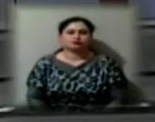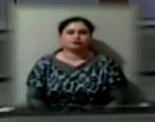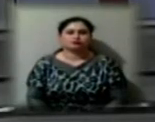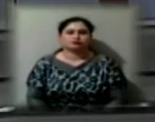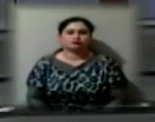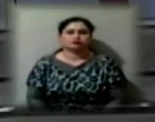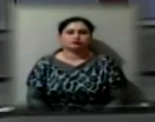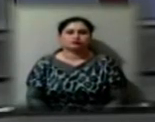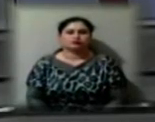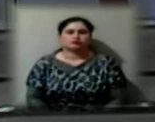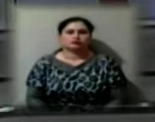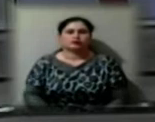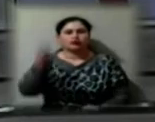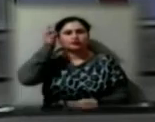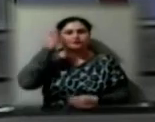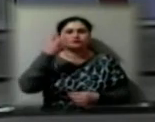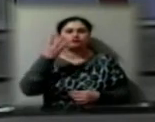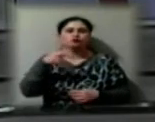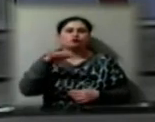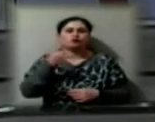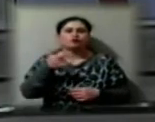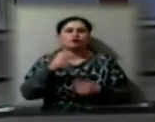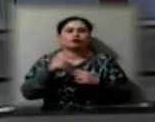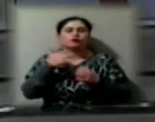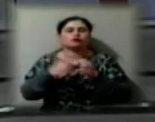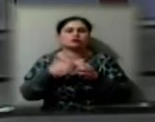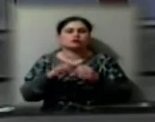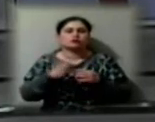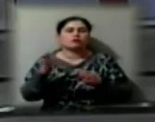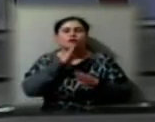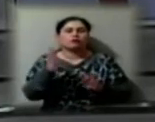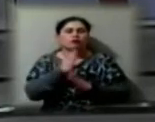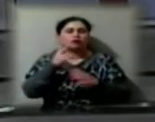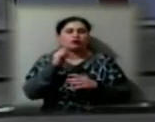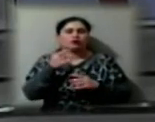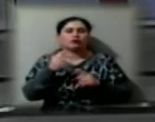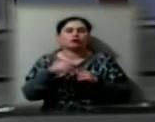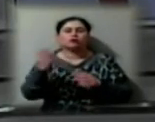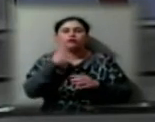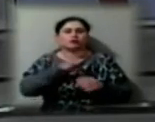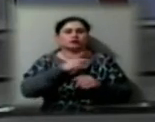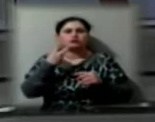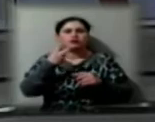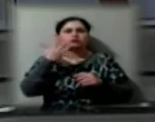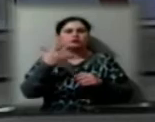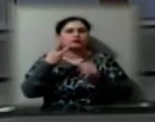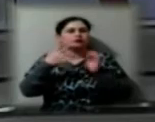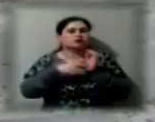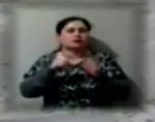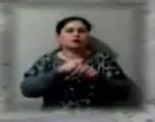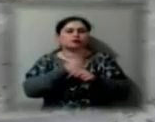Нагадаємо, 24 лютого Херсонщиною пронеслась негода. Пориви вітру сягали 29 метрів на секунду.